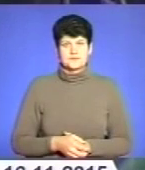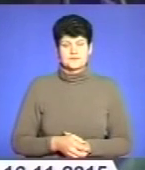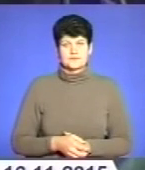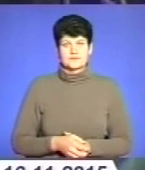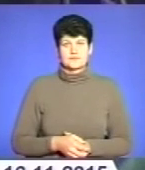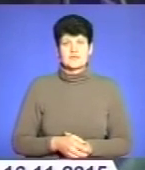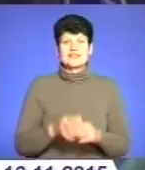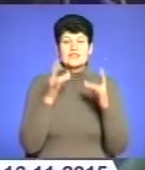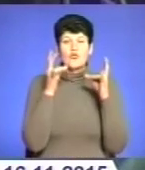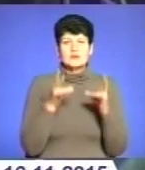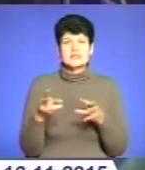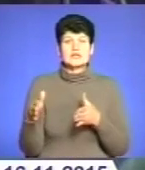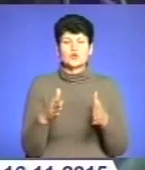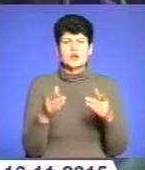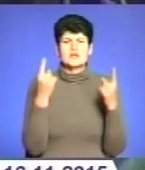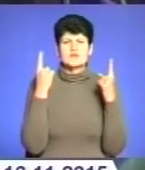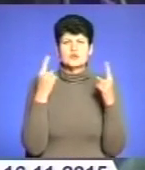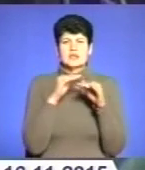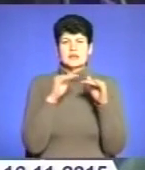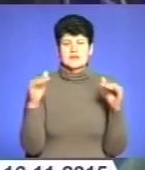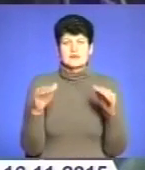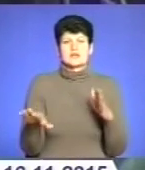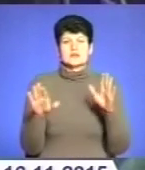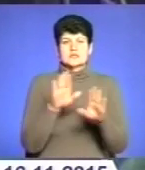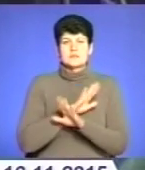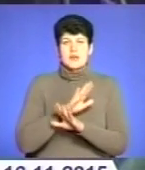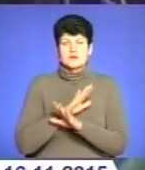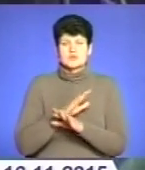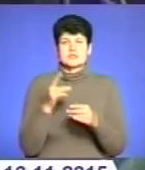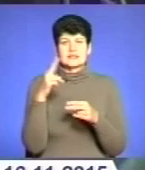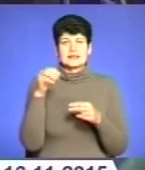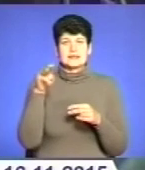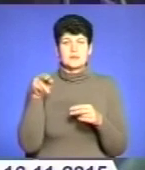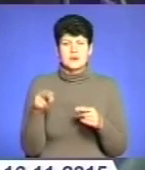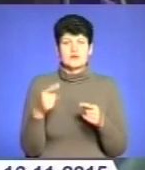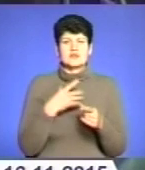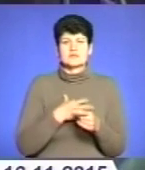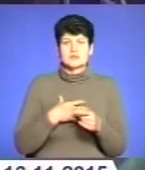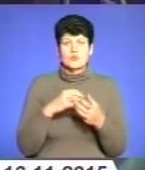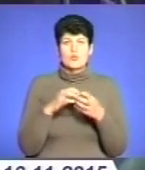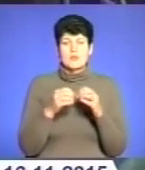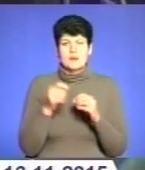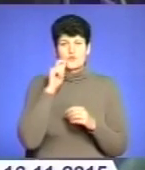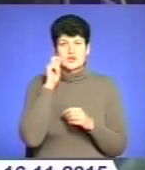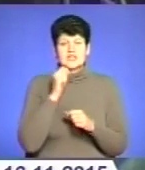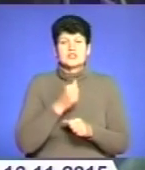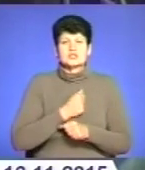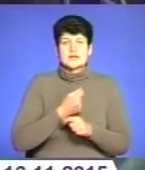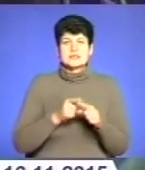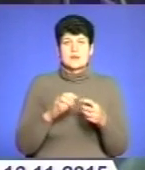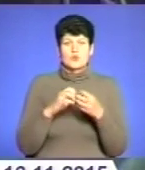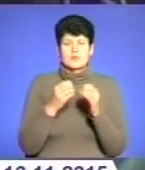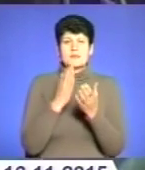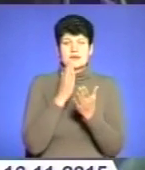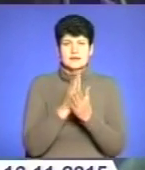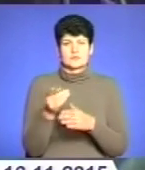Травматизм на дорогах та високий рівень смертності внаслідок дорожньо-транспортних пригод – одна з найактуальніших проблем в Україні. На жаль, ця проблема є і на